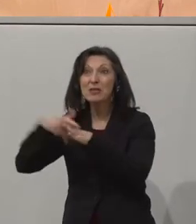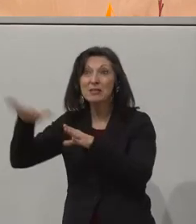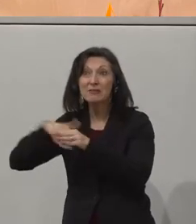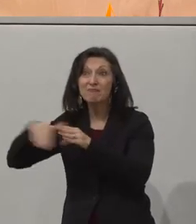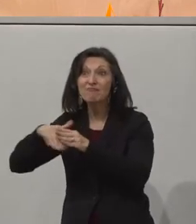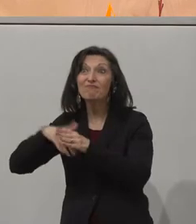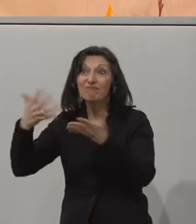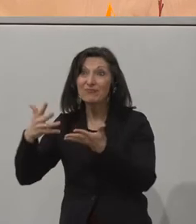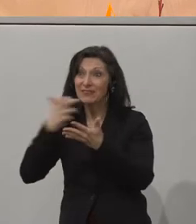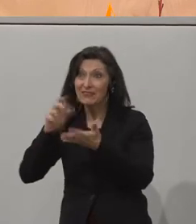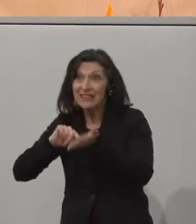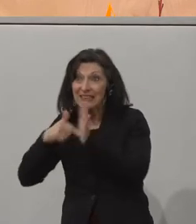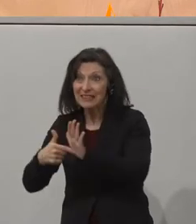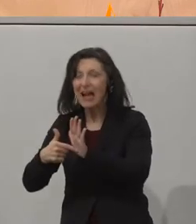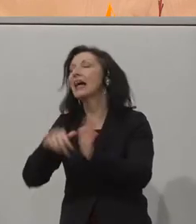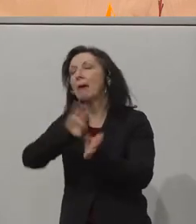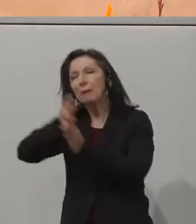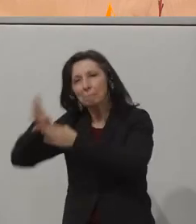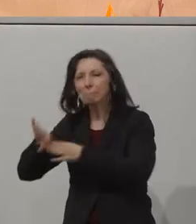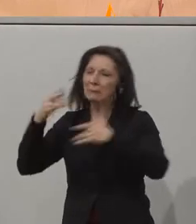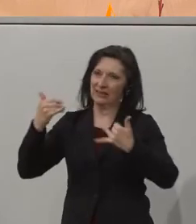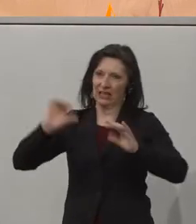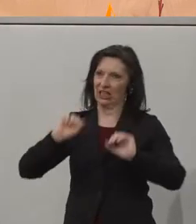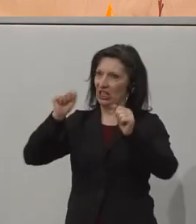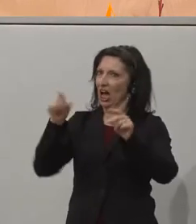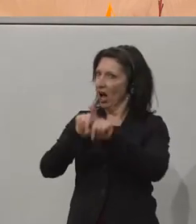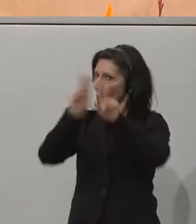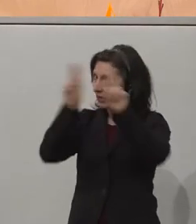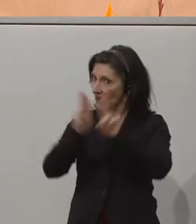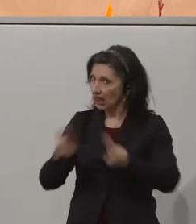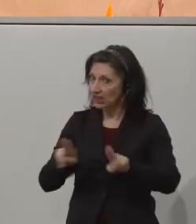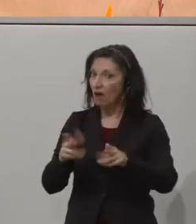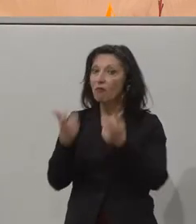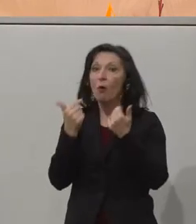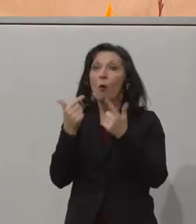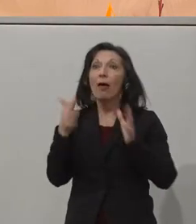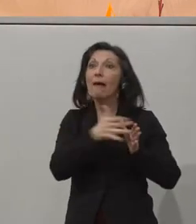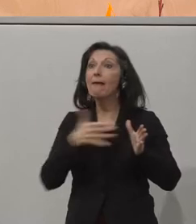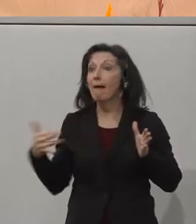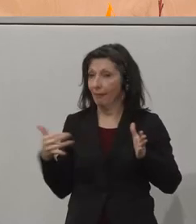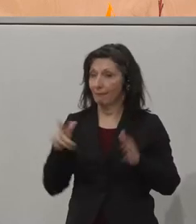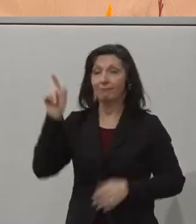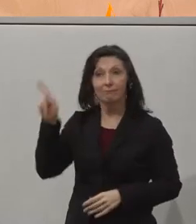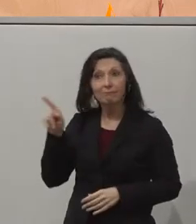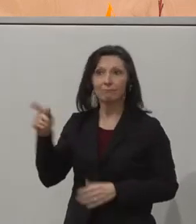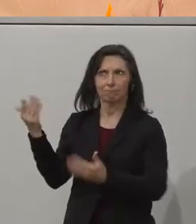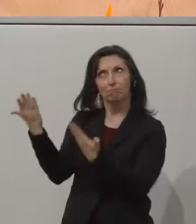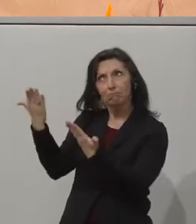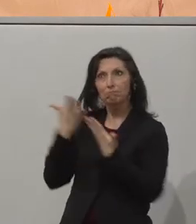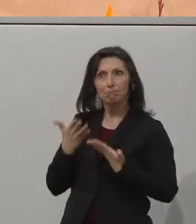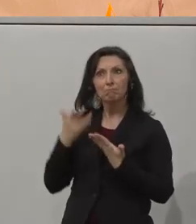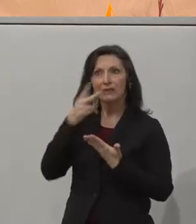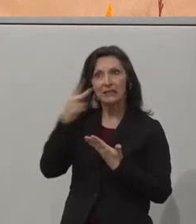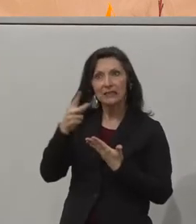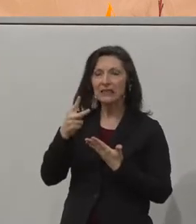jetzt lassen Sie uns in die erste Initiative gehen, auch eine internationale, eine aus Irland kommen, die gezeigt hat, dass gerade eine